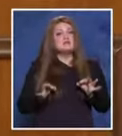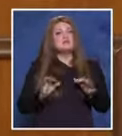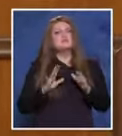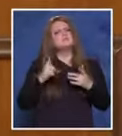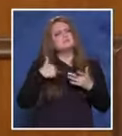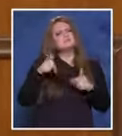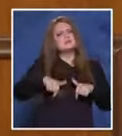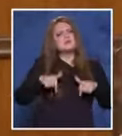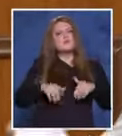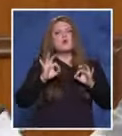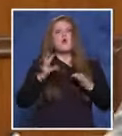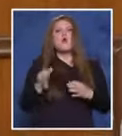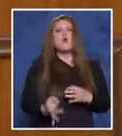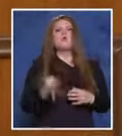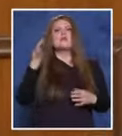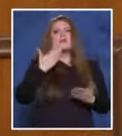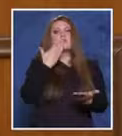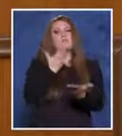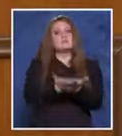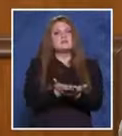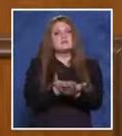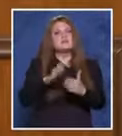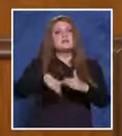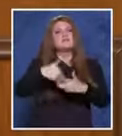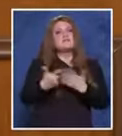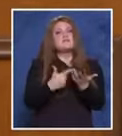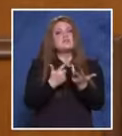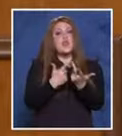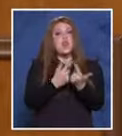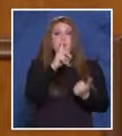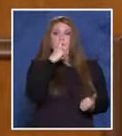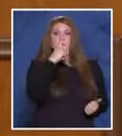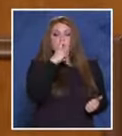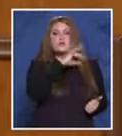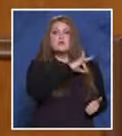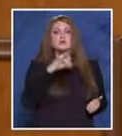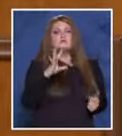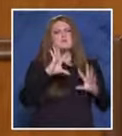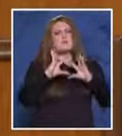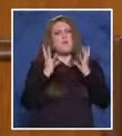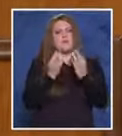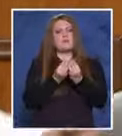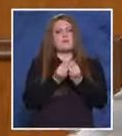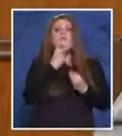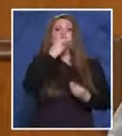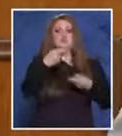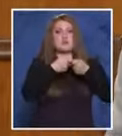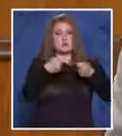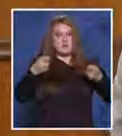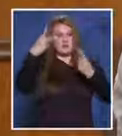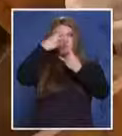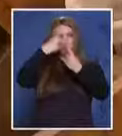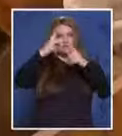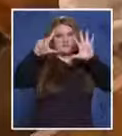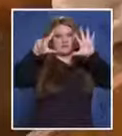изключително оригиналните представения на следващи няколко минути и ще бъда по-обран. Вижте рекламите по Тиви Седа.